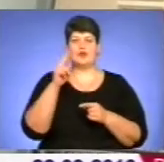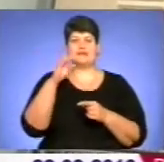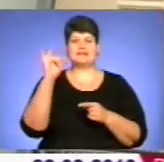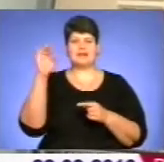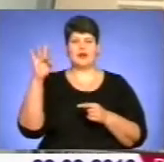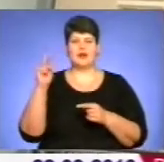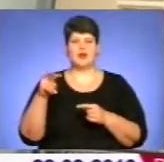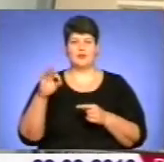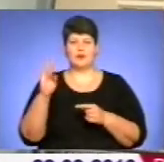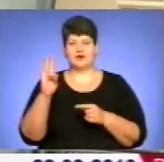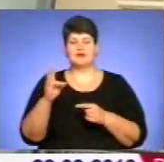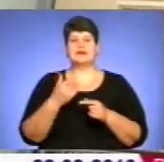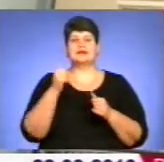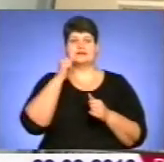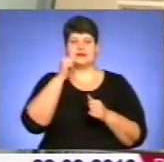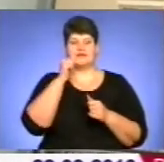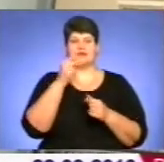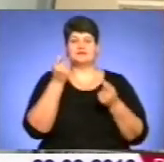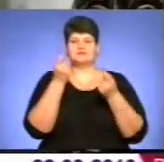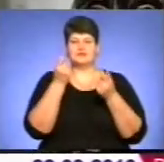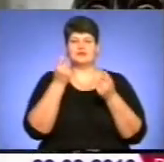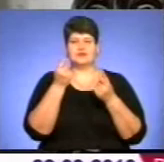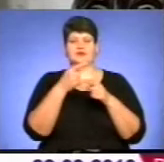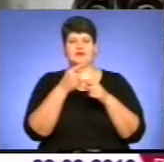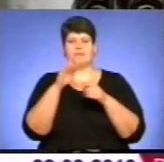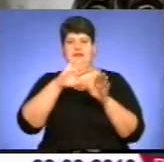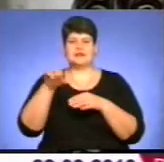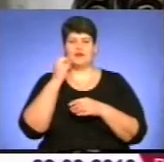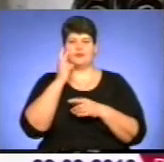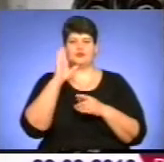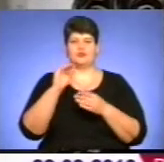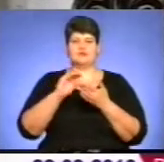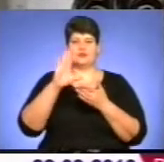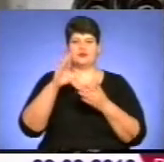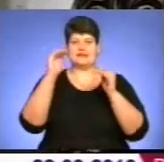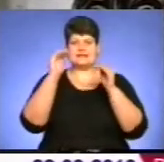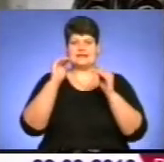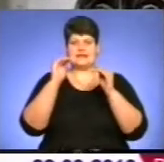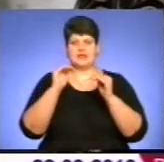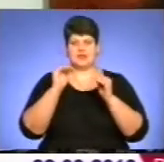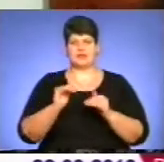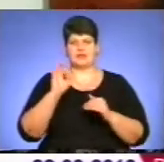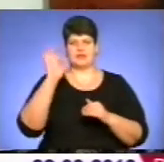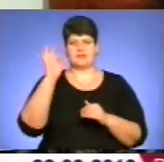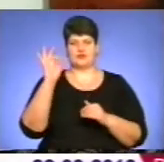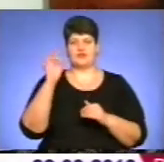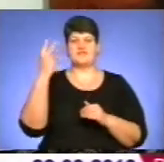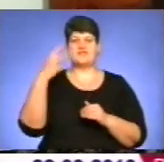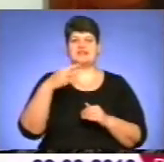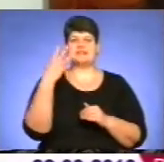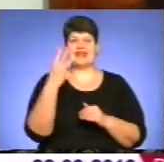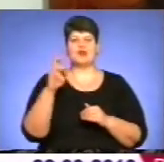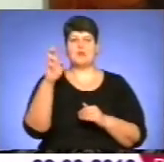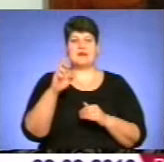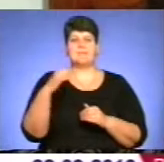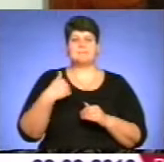другій половині дня, атмосферний тиск поступово зростатиме, а це означає зниження температури повітря. 23 березня